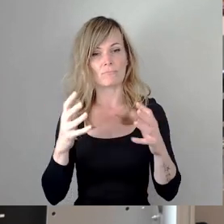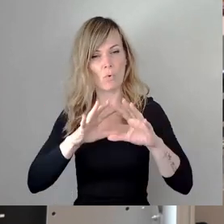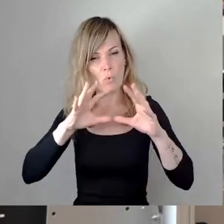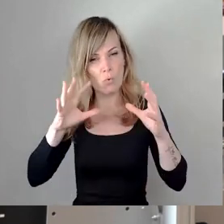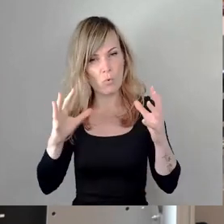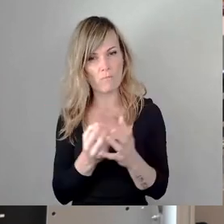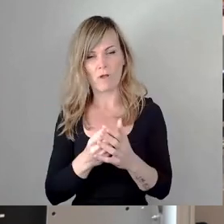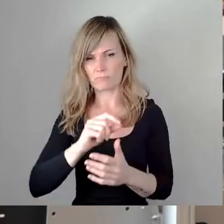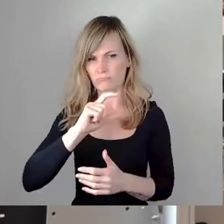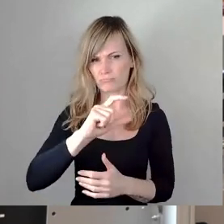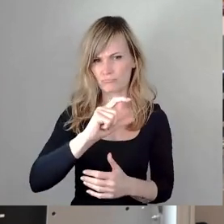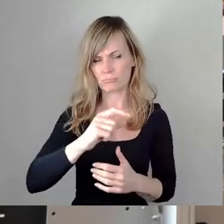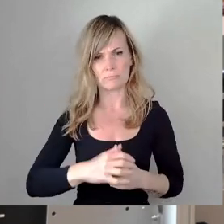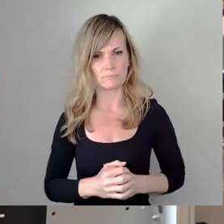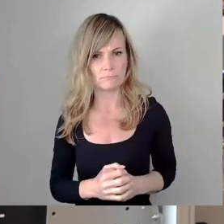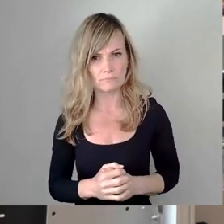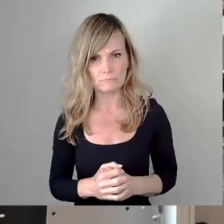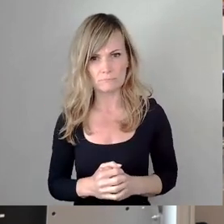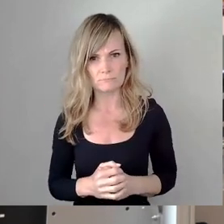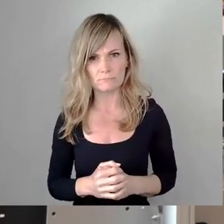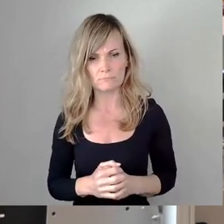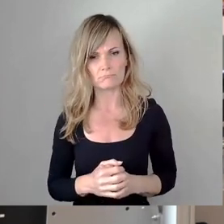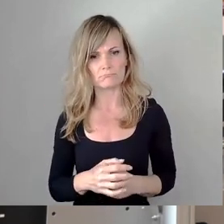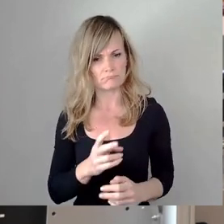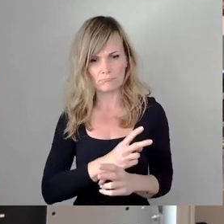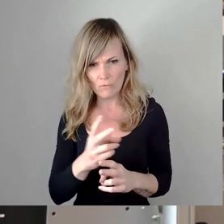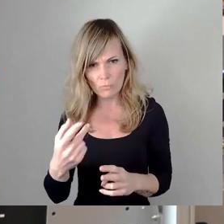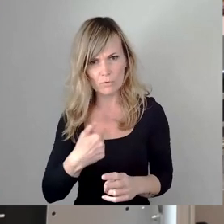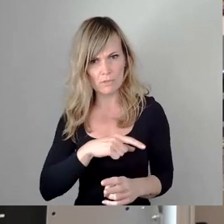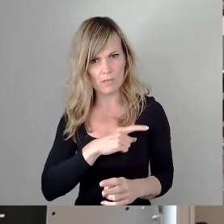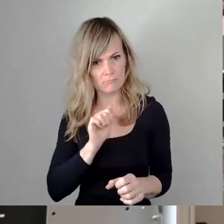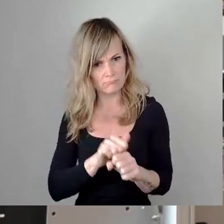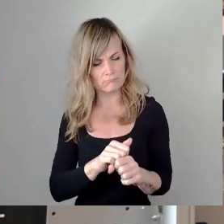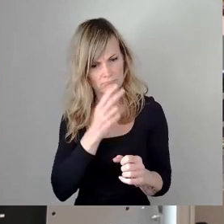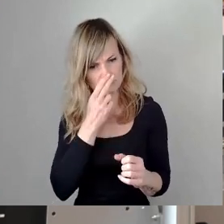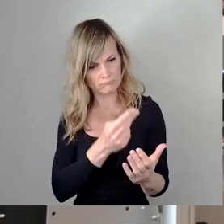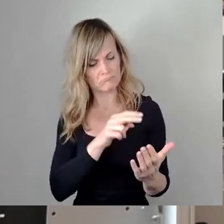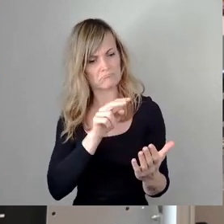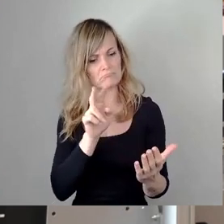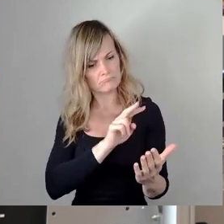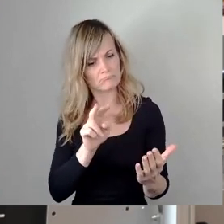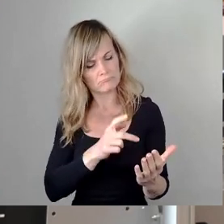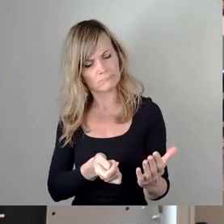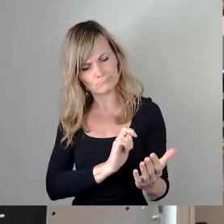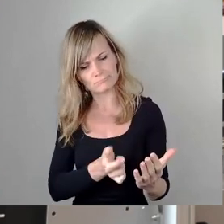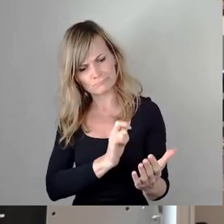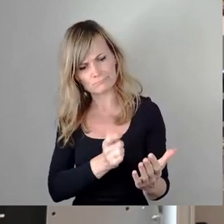Und ich habe mir das wie gewohnt kritisch angeschaut. Und ich muss sagen, mich haben diese